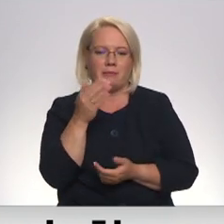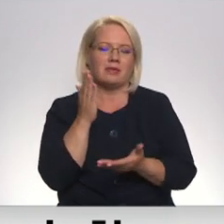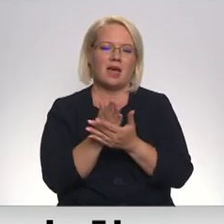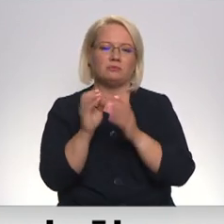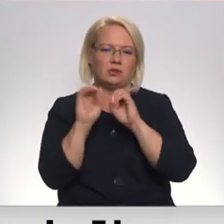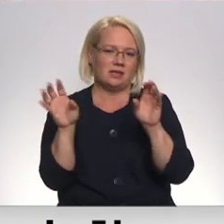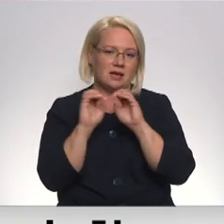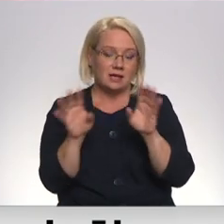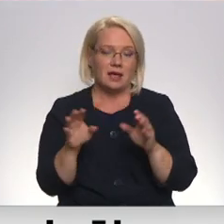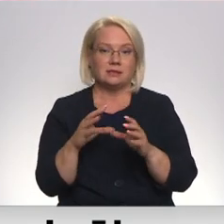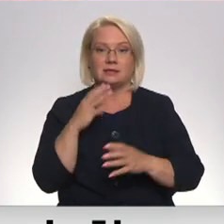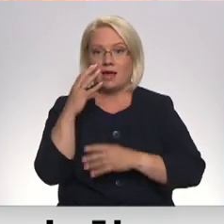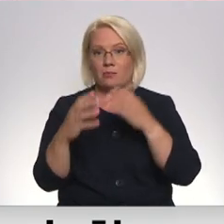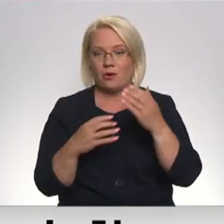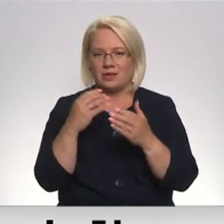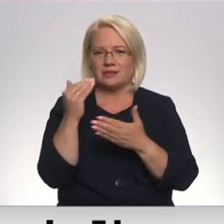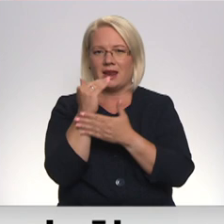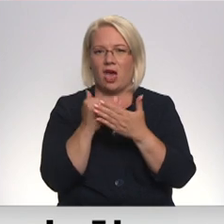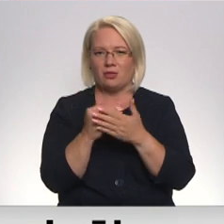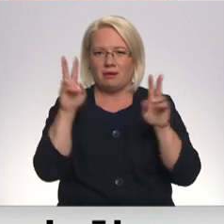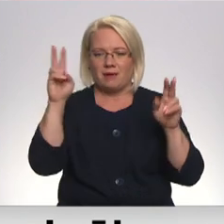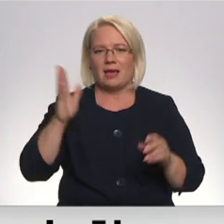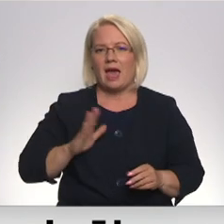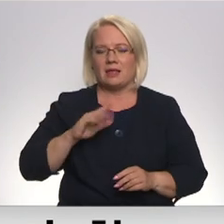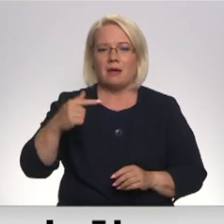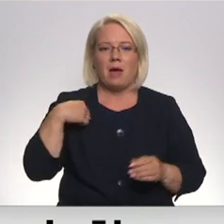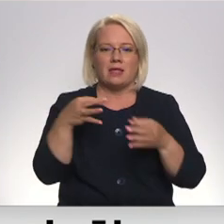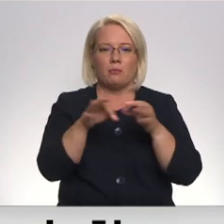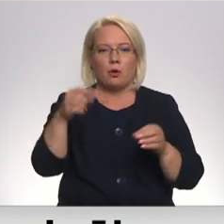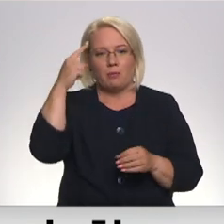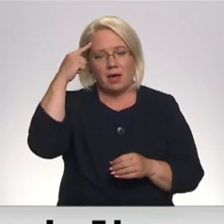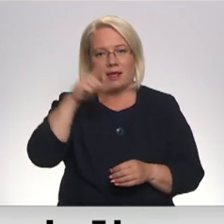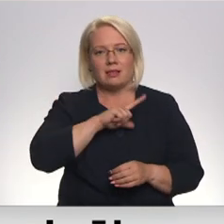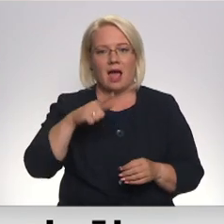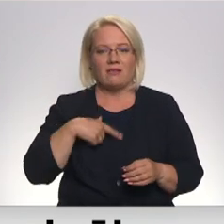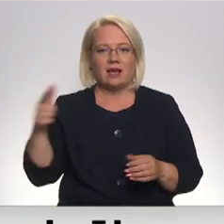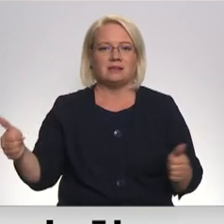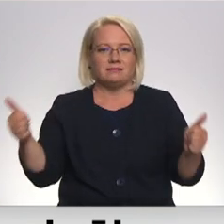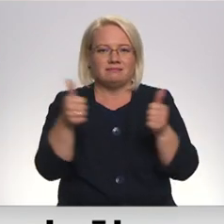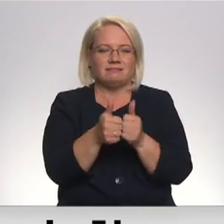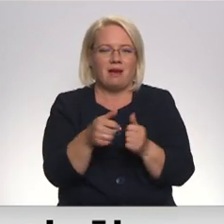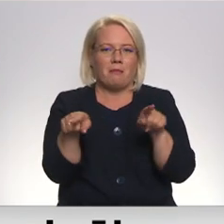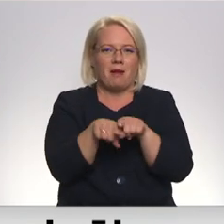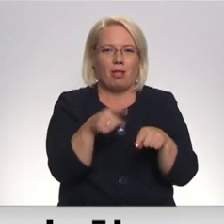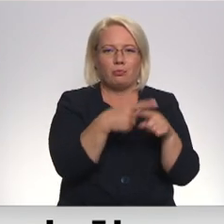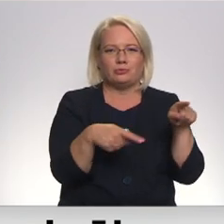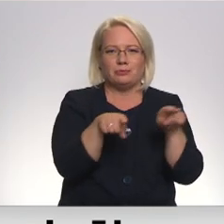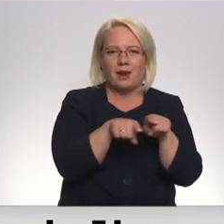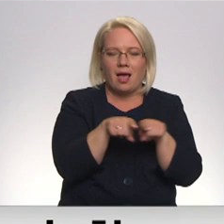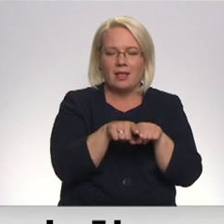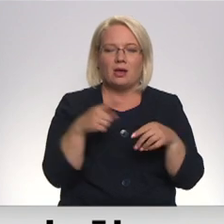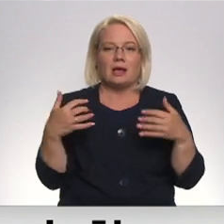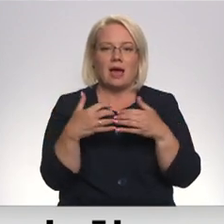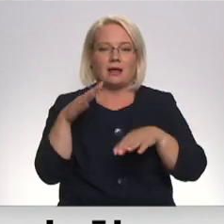izstāstījis. Starptautiskā reidījuma gaida mani brīvprātīgais Latvijā, kurš sāveda kopā Katrīnu un viņas pusbrāļus atzīst, ka šobrīd